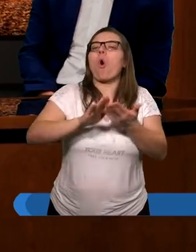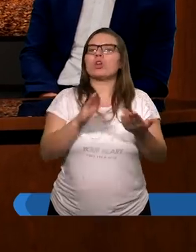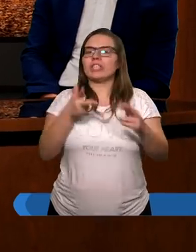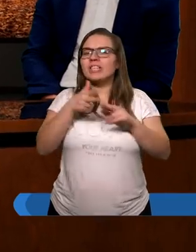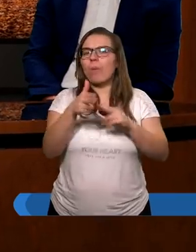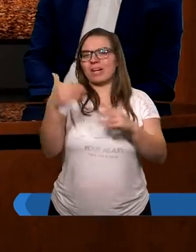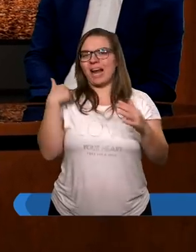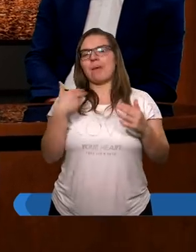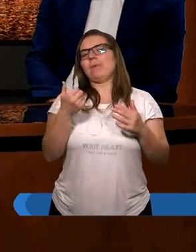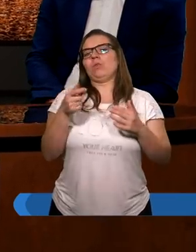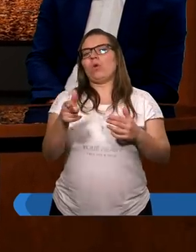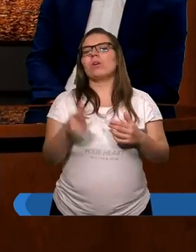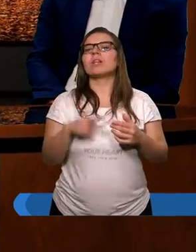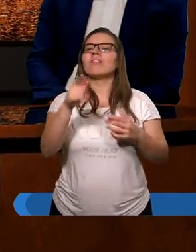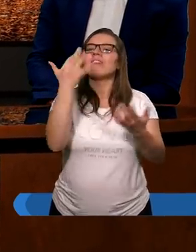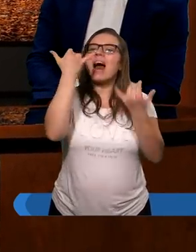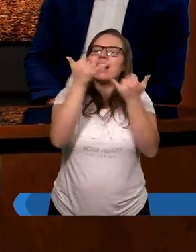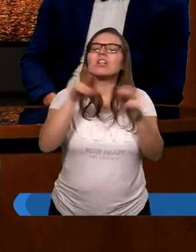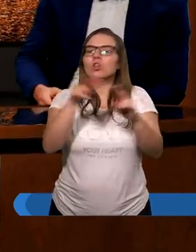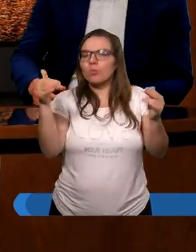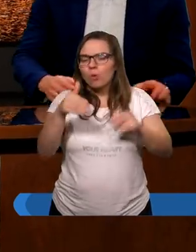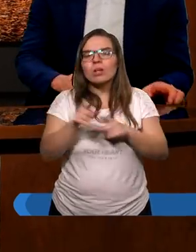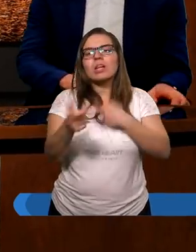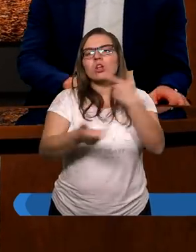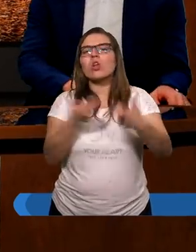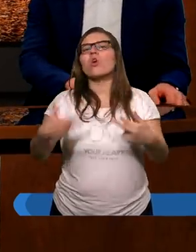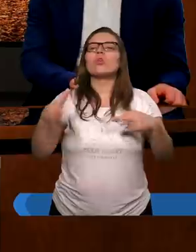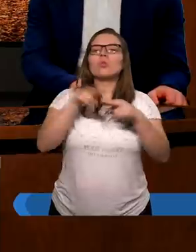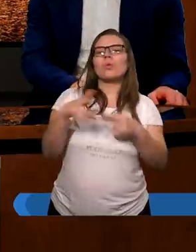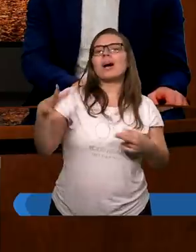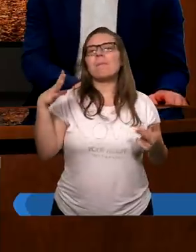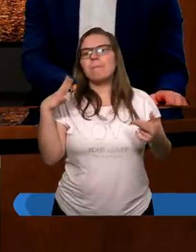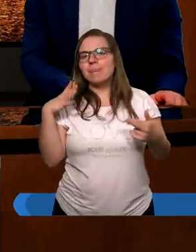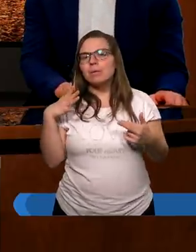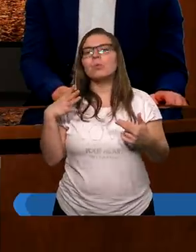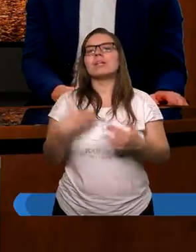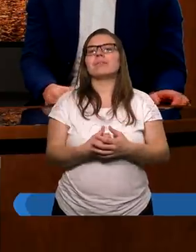wiele innych rzeczy możemy też robić, które były